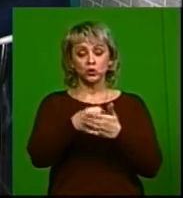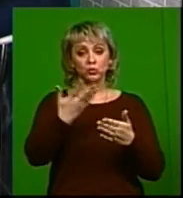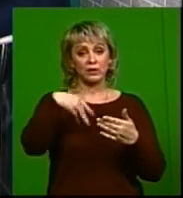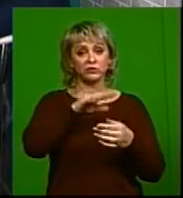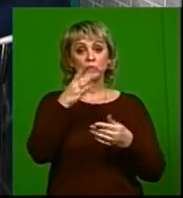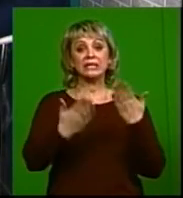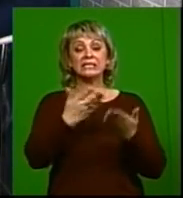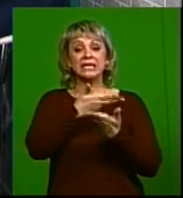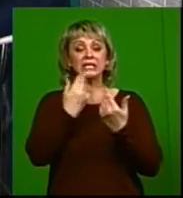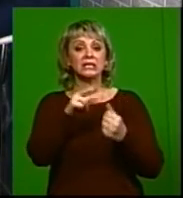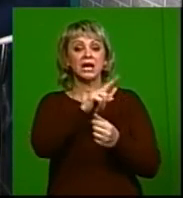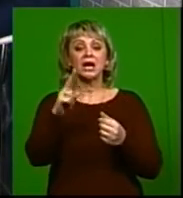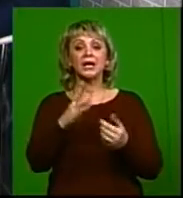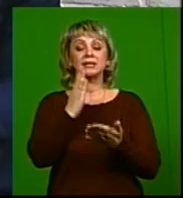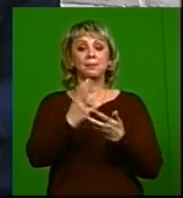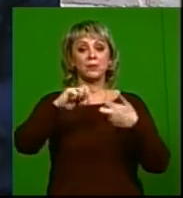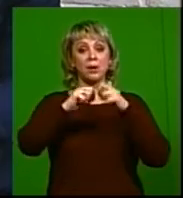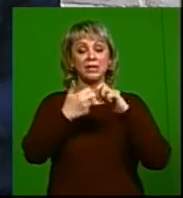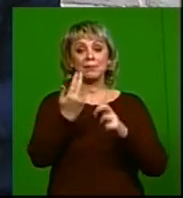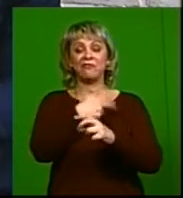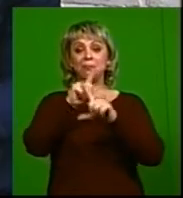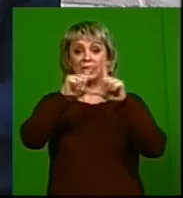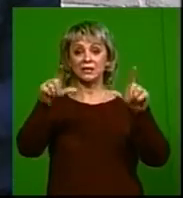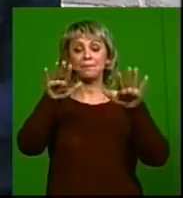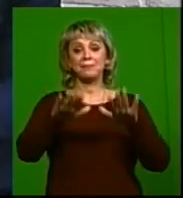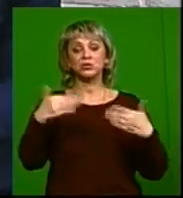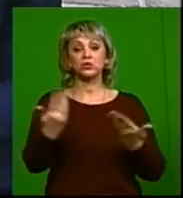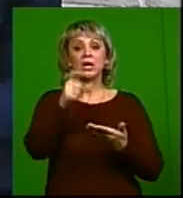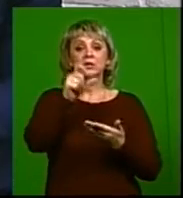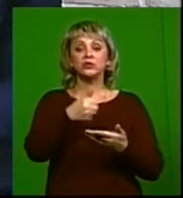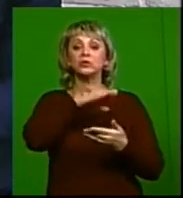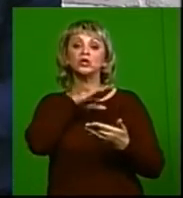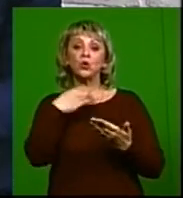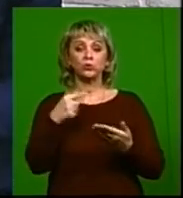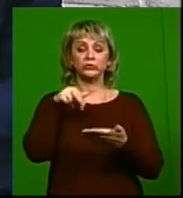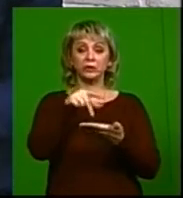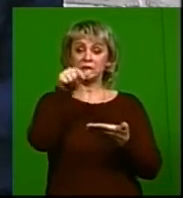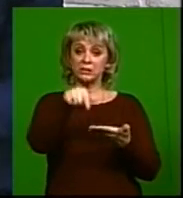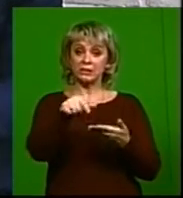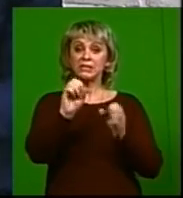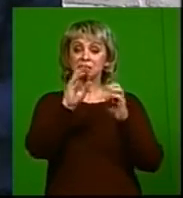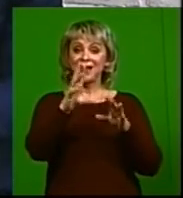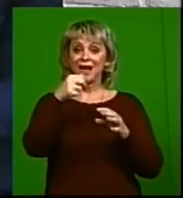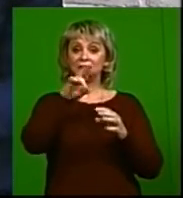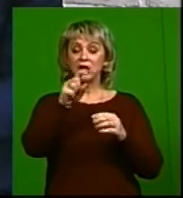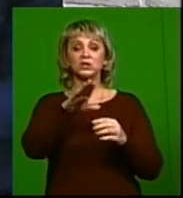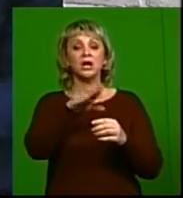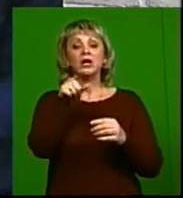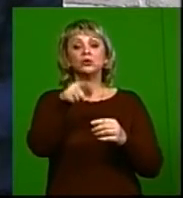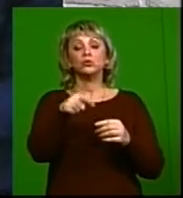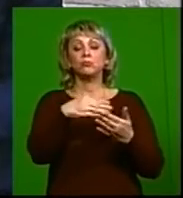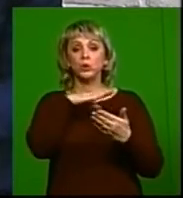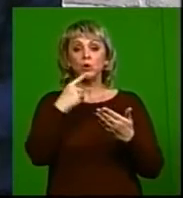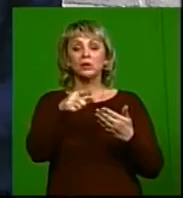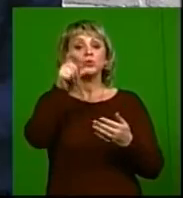Если даже есть какая-то проблема в поликлинике по месту жительства, человек, например, не хочет идти и сдавать. Для многих препятствия сдать тест на